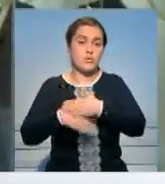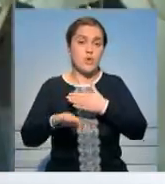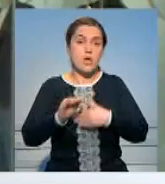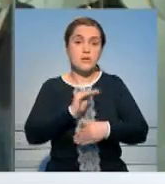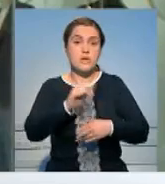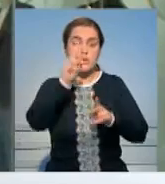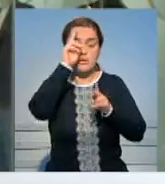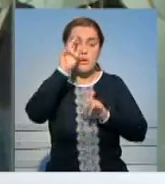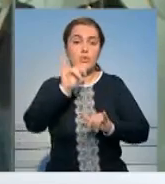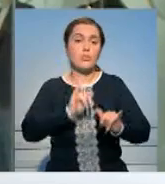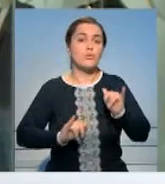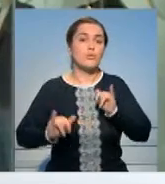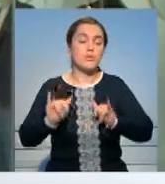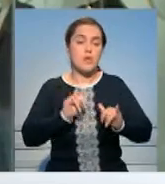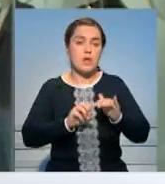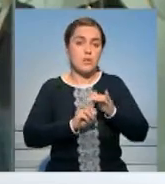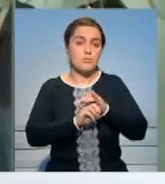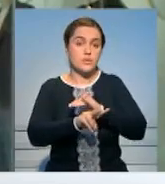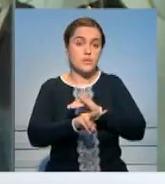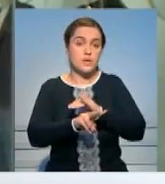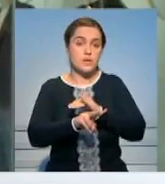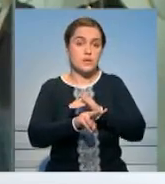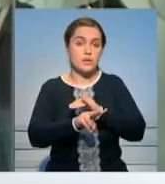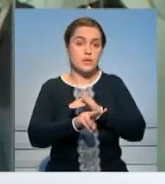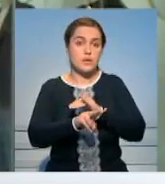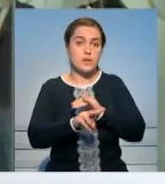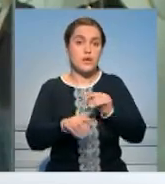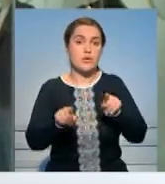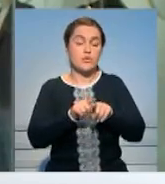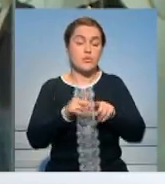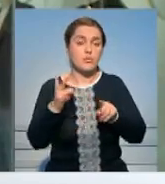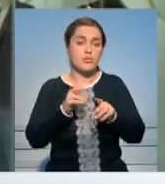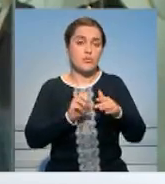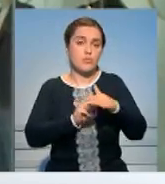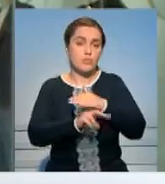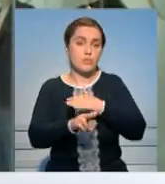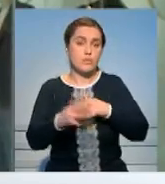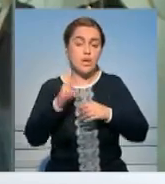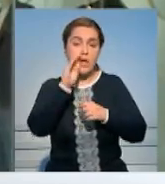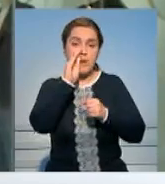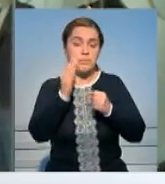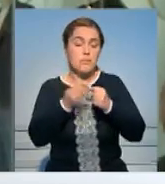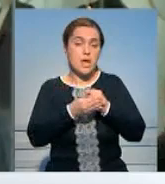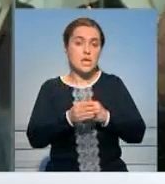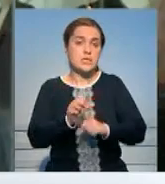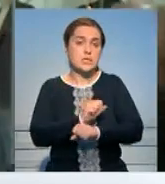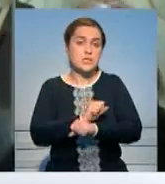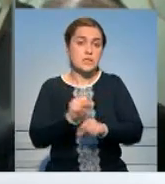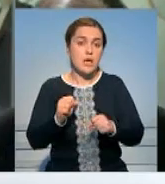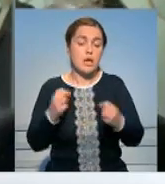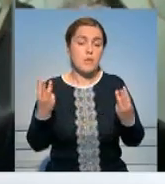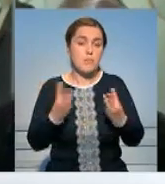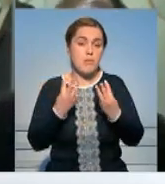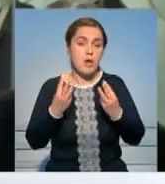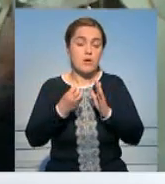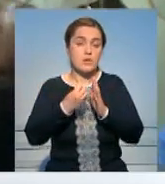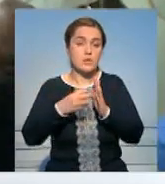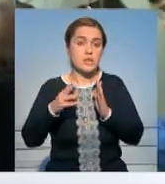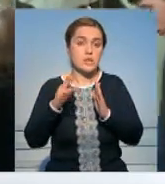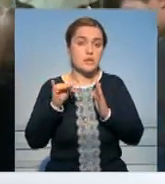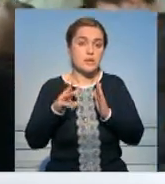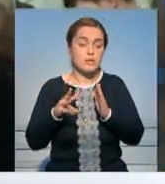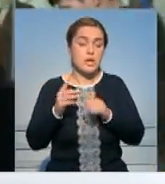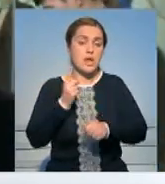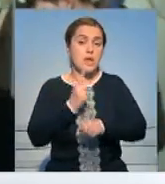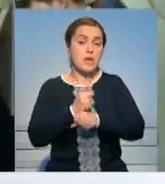бежать. И он в любое помещение, в котором, например, нет дыма, к примеру, он там прячется. Но пожар или дым в любом случае в это помещение